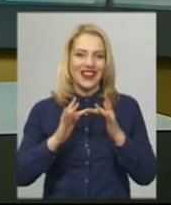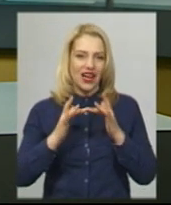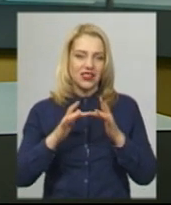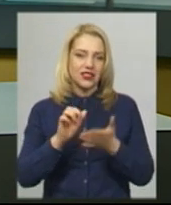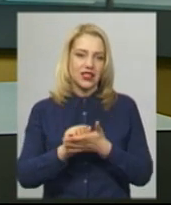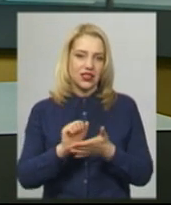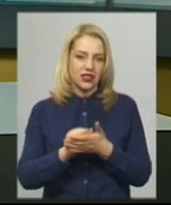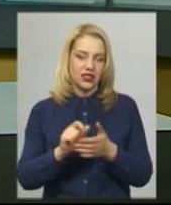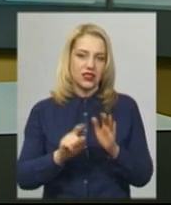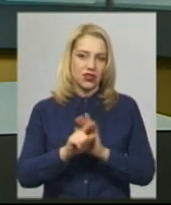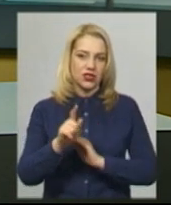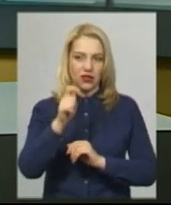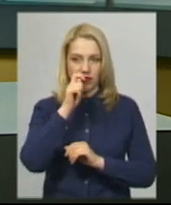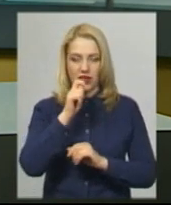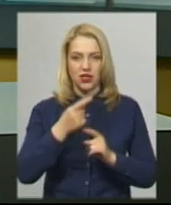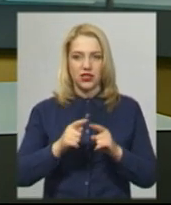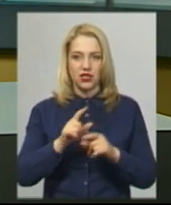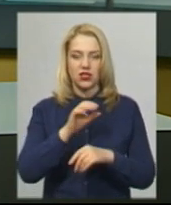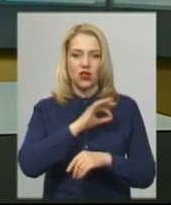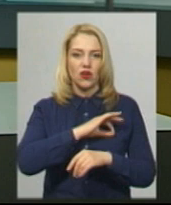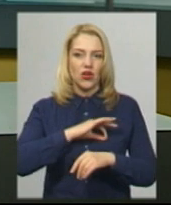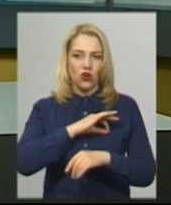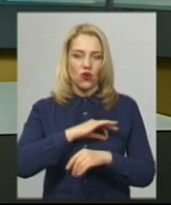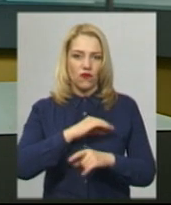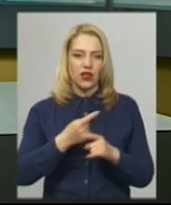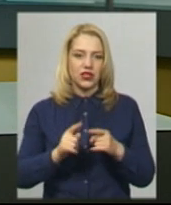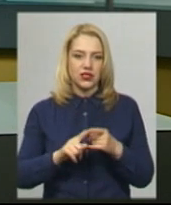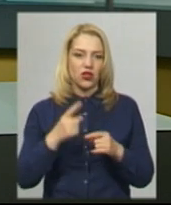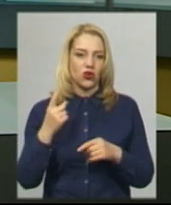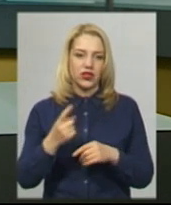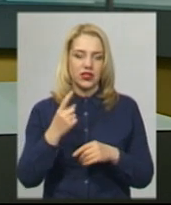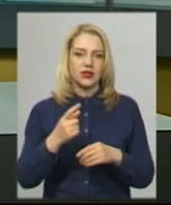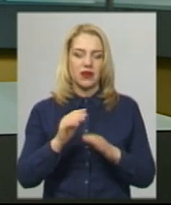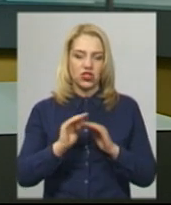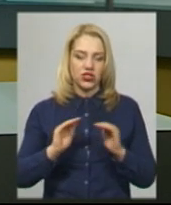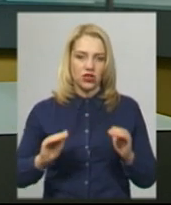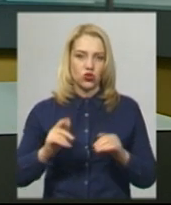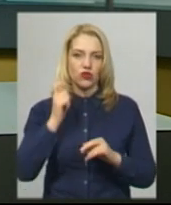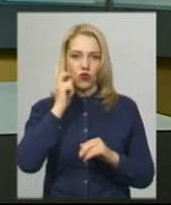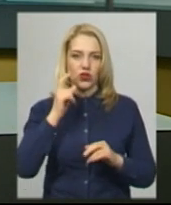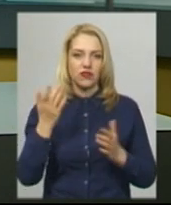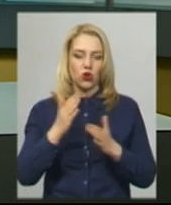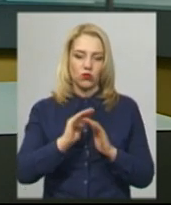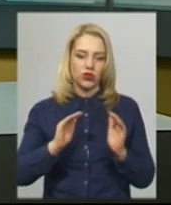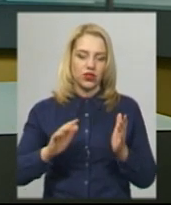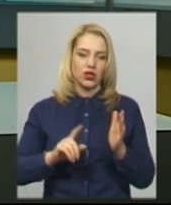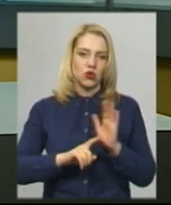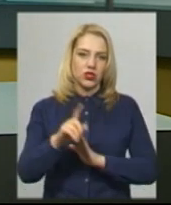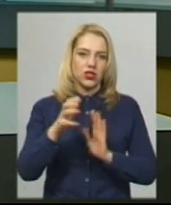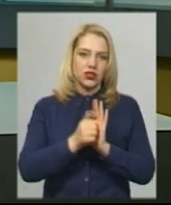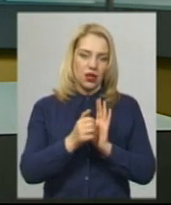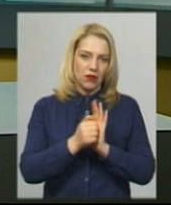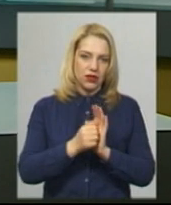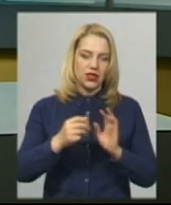За словами виховательки дошкільного закладу Христини Венгер, це один із перших садочків в Україні, в якому діти почали займатися в